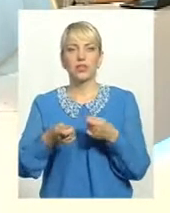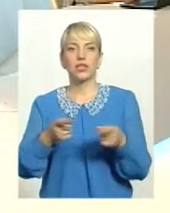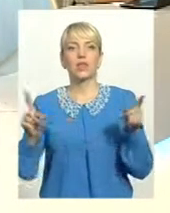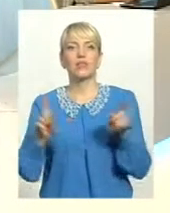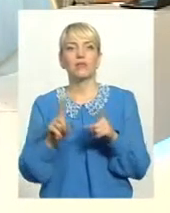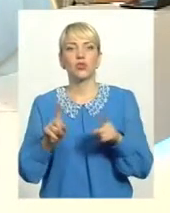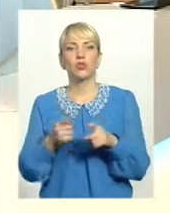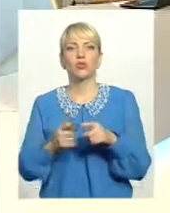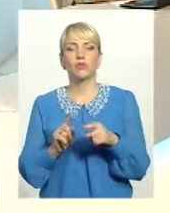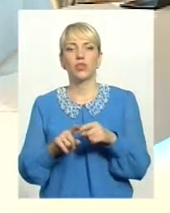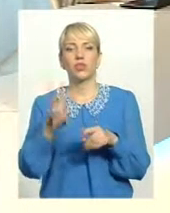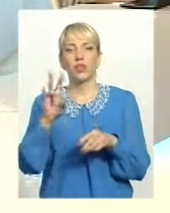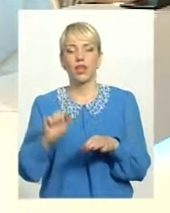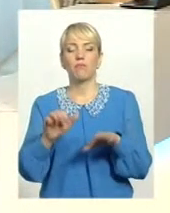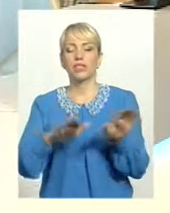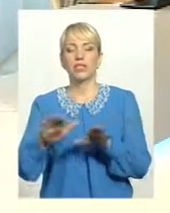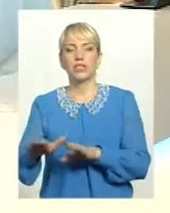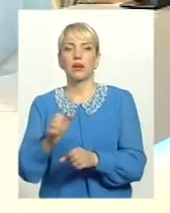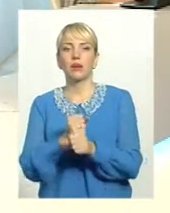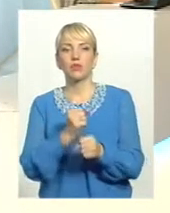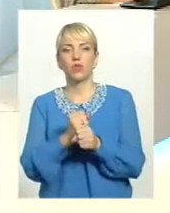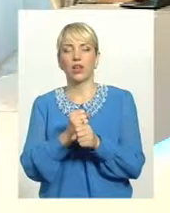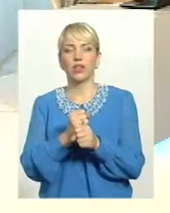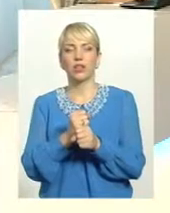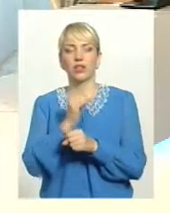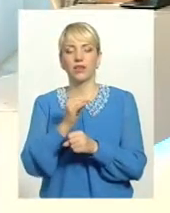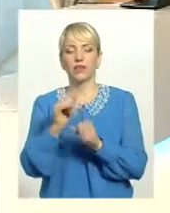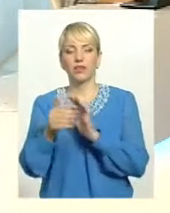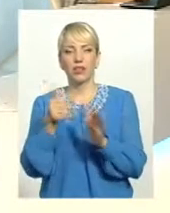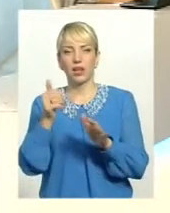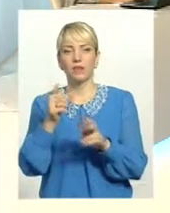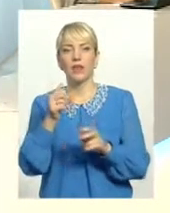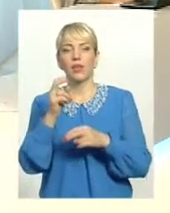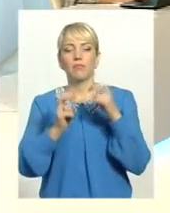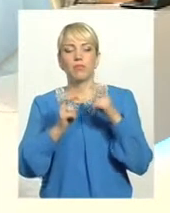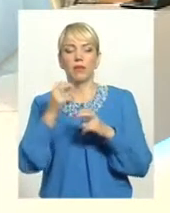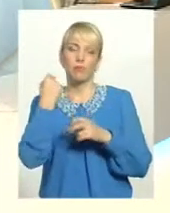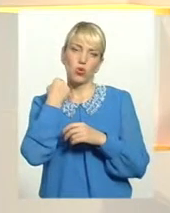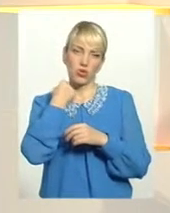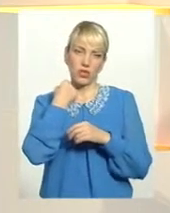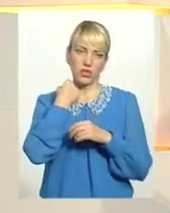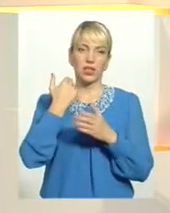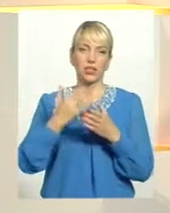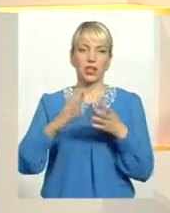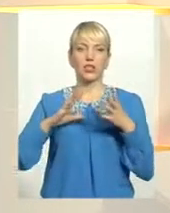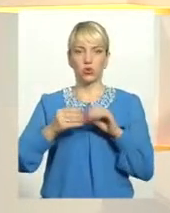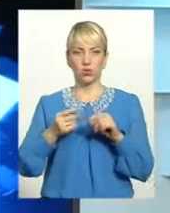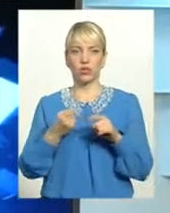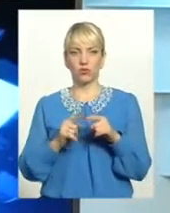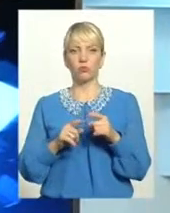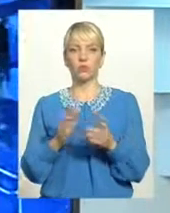вони вже на місцях працювали, викликаємо підприємства-боржники. Певний результат в цьому є.